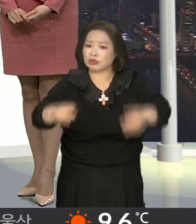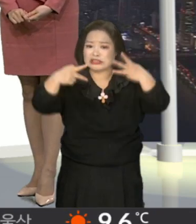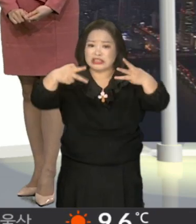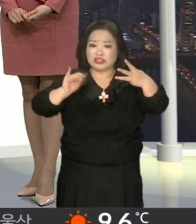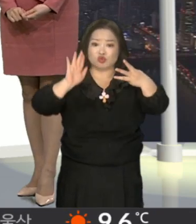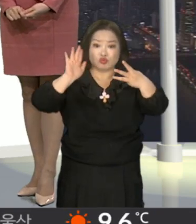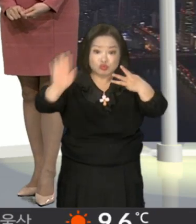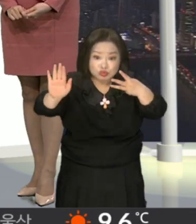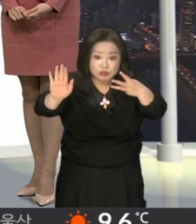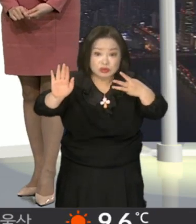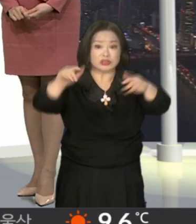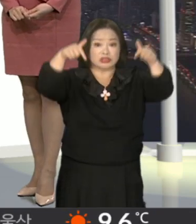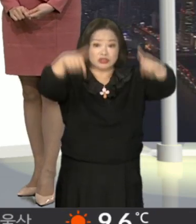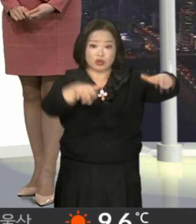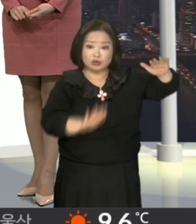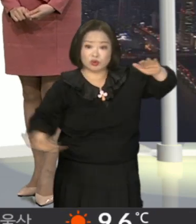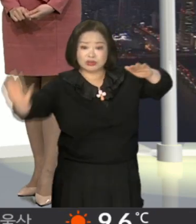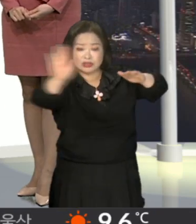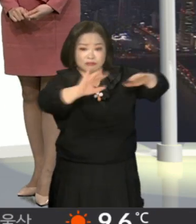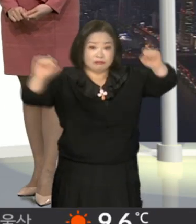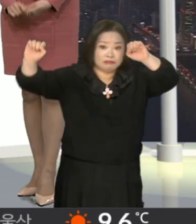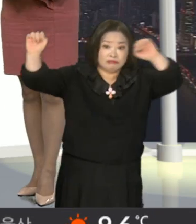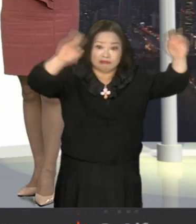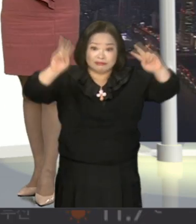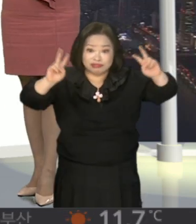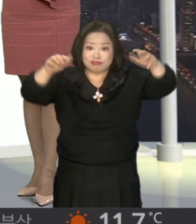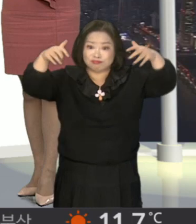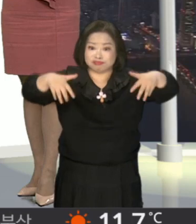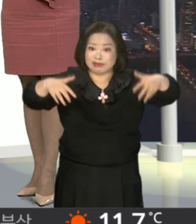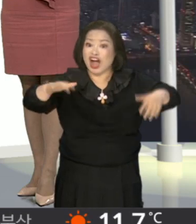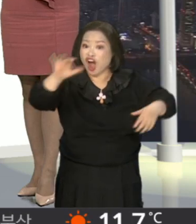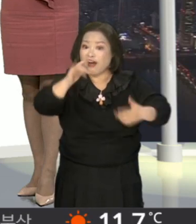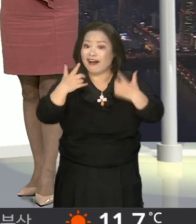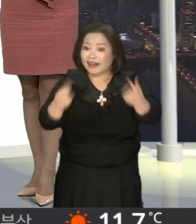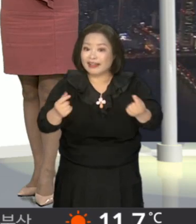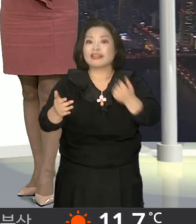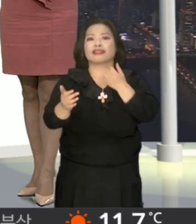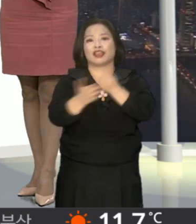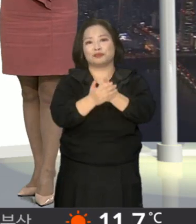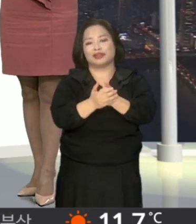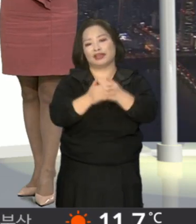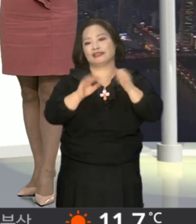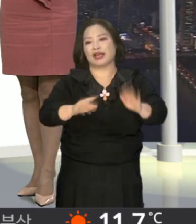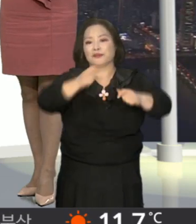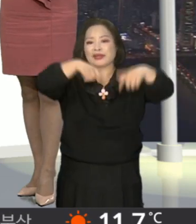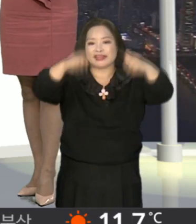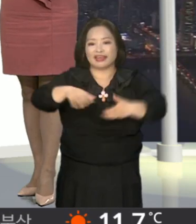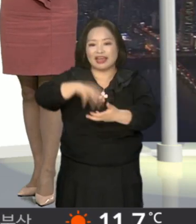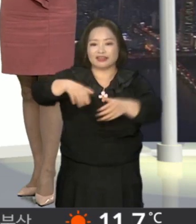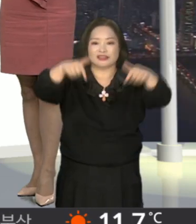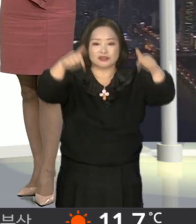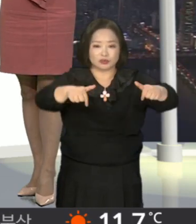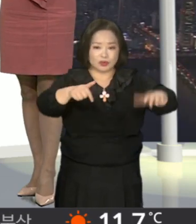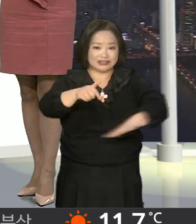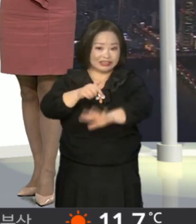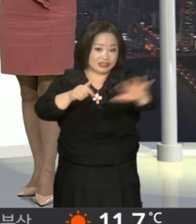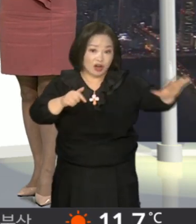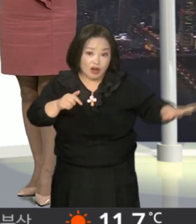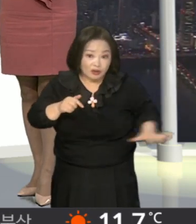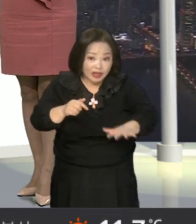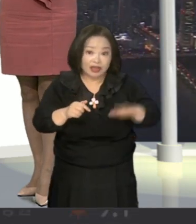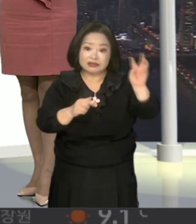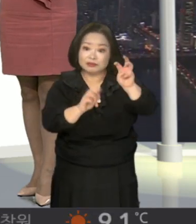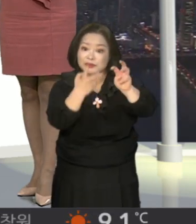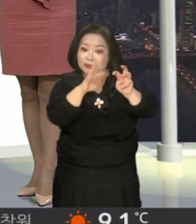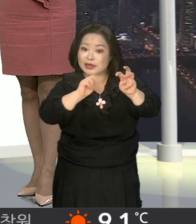이후에는 서쪽 지방에 천둥, 번개가 칠 가능성이 있습니다. 비의 양은 서쪽 지방의 많은 곳은 최대